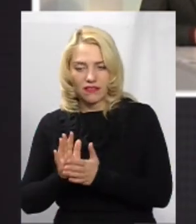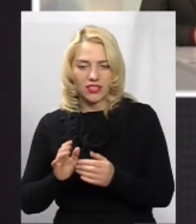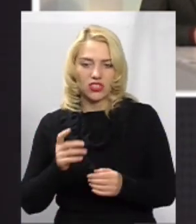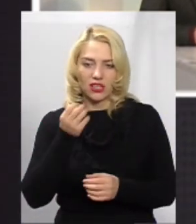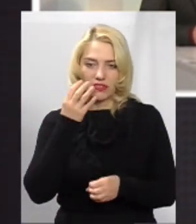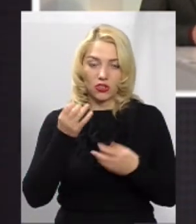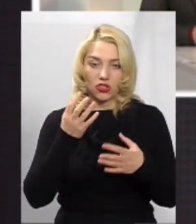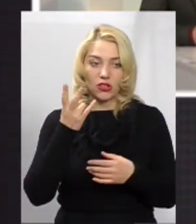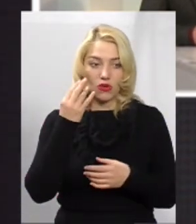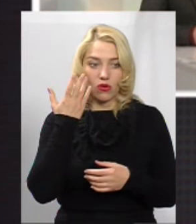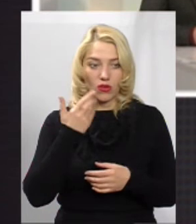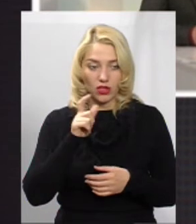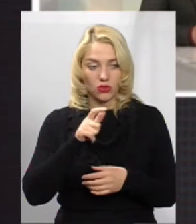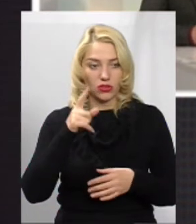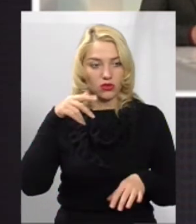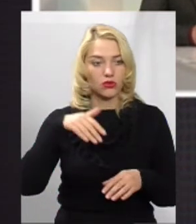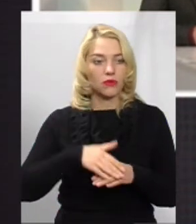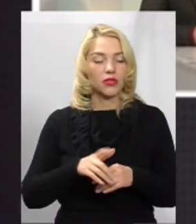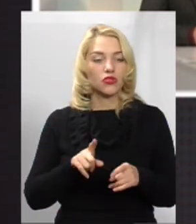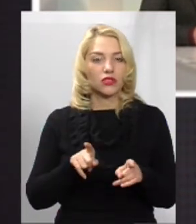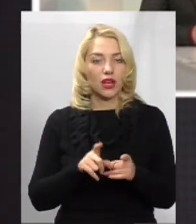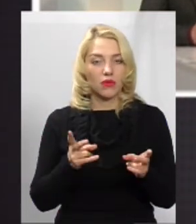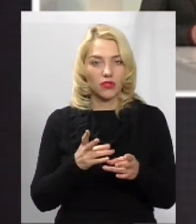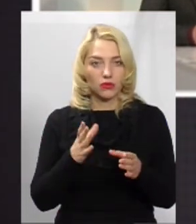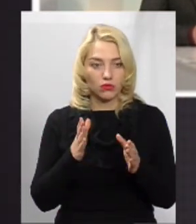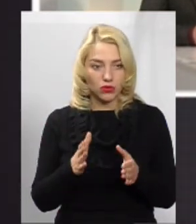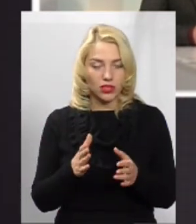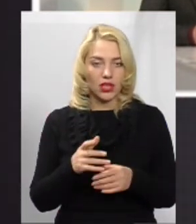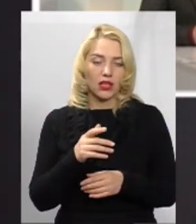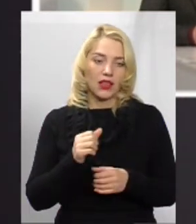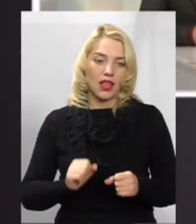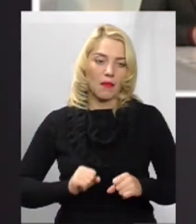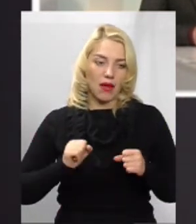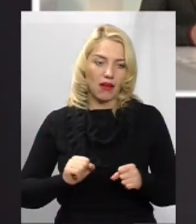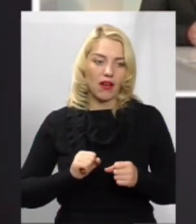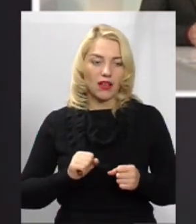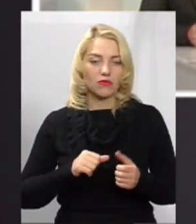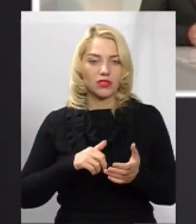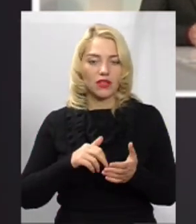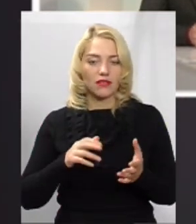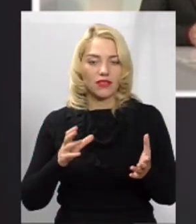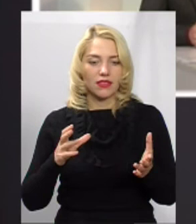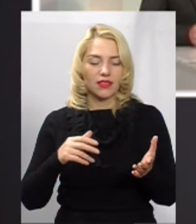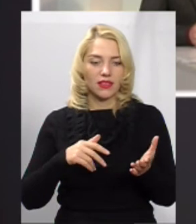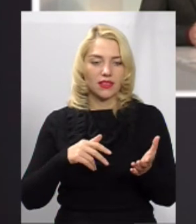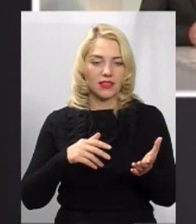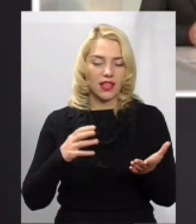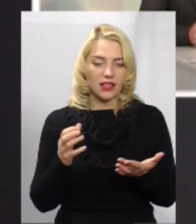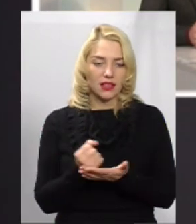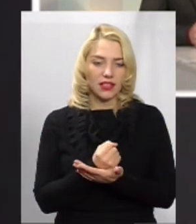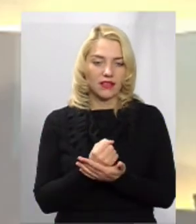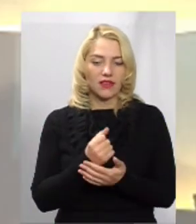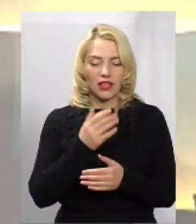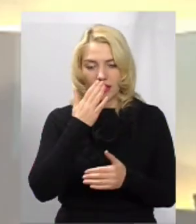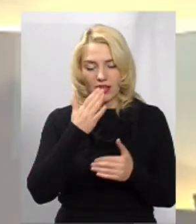коли мешканці мають чітке розуміння, що от так воно має бути, намагаємося йти найближчі і найкоротші терміни їм на